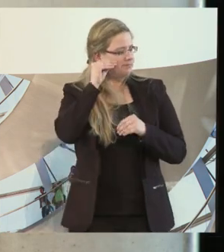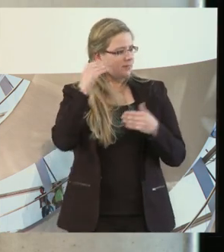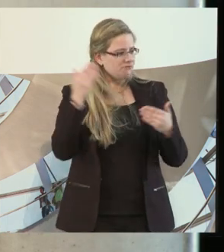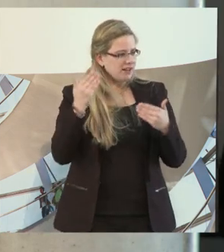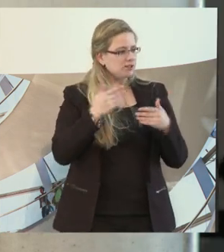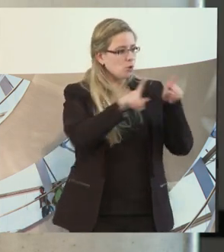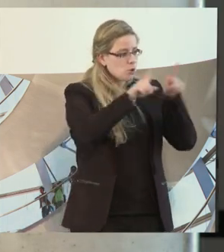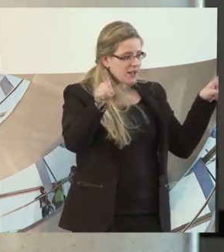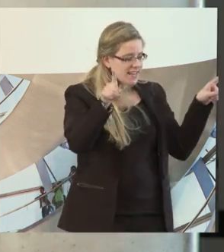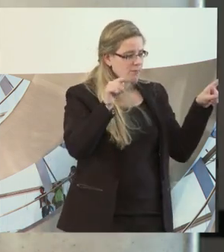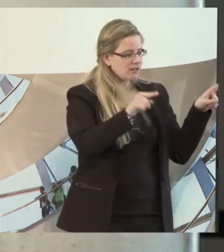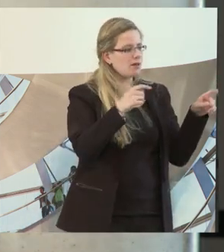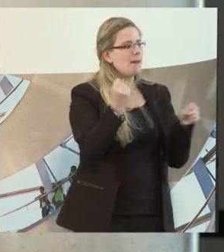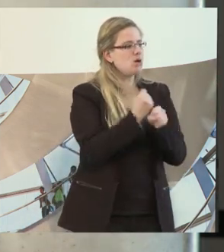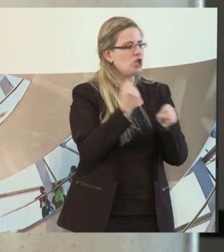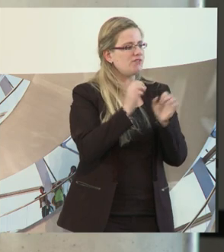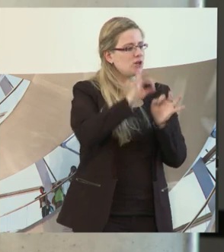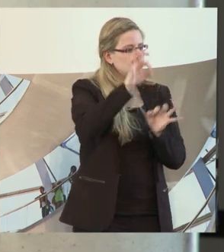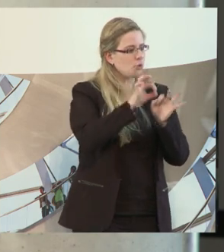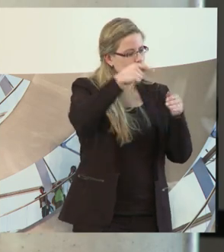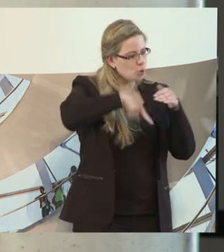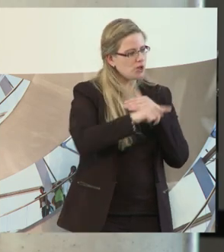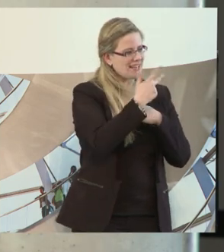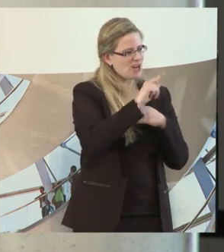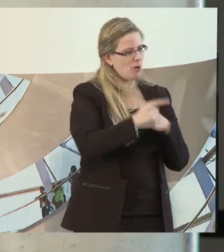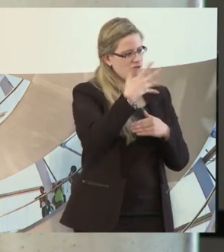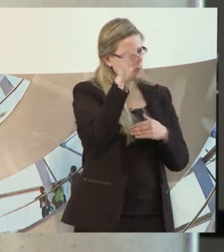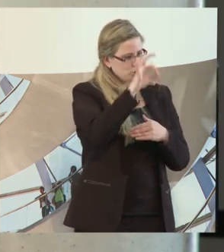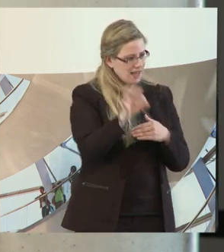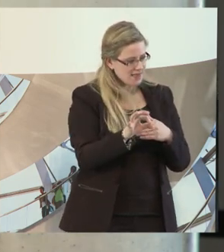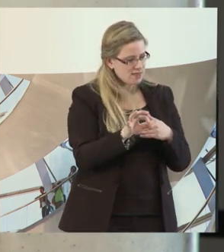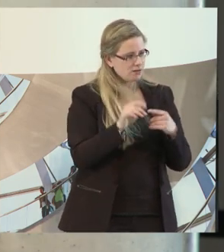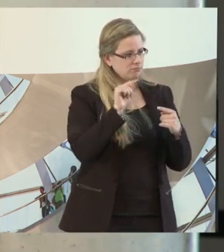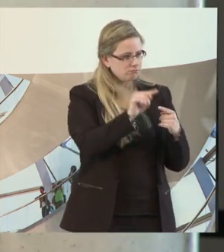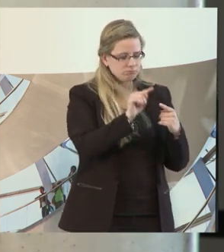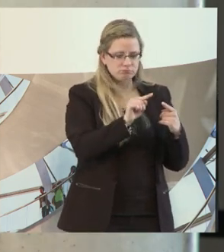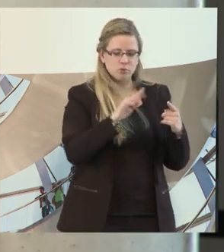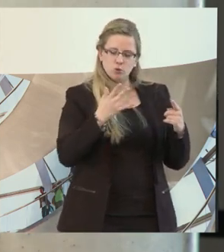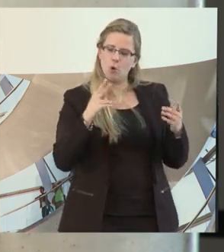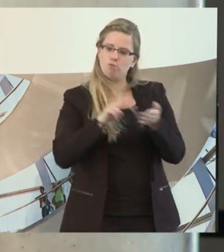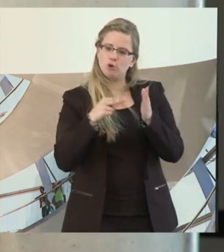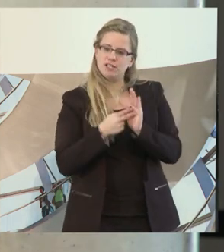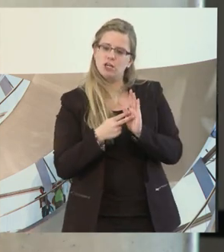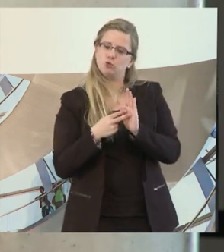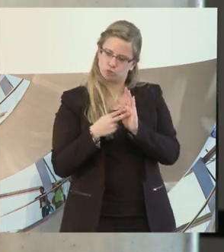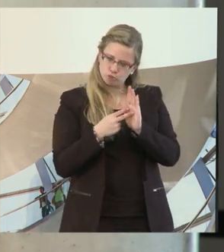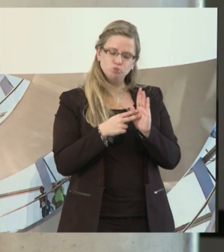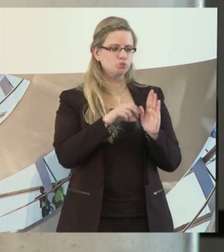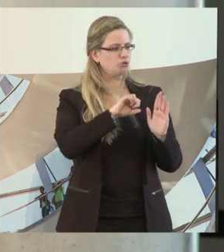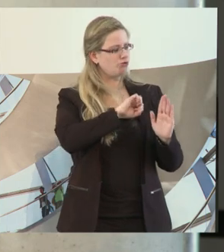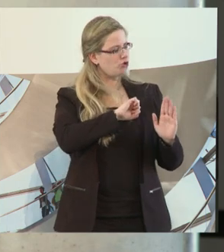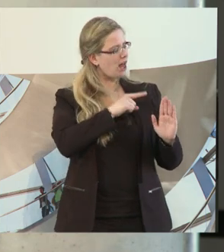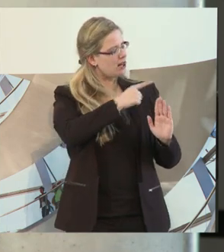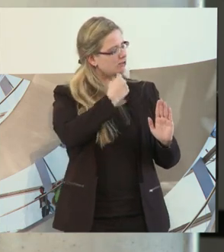Beschäftigungsquote von 3,5 Prozent in Deutschland haben, von Politik hofiert werden, weil sie angeblich